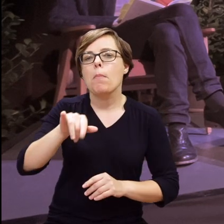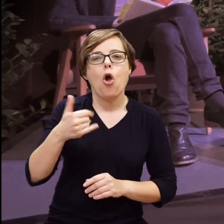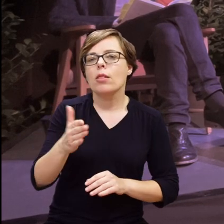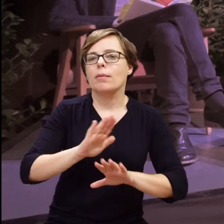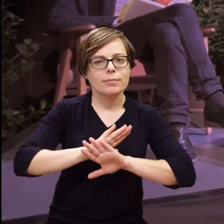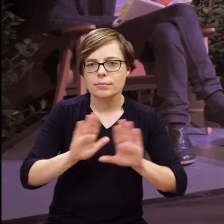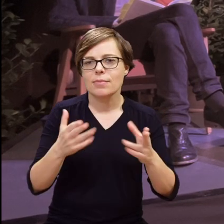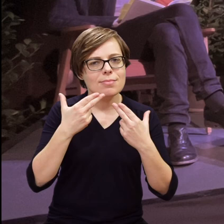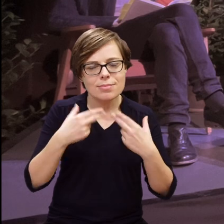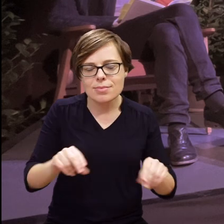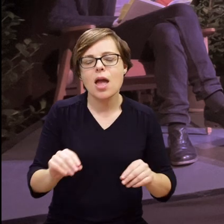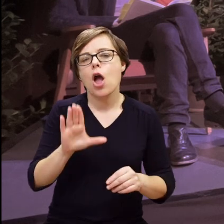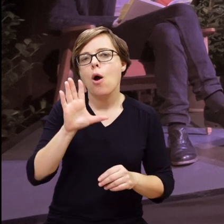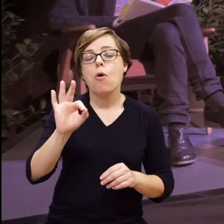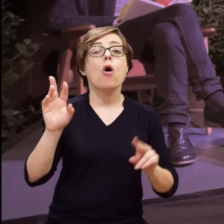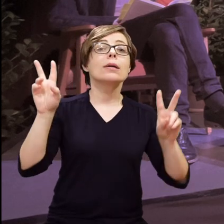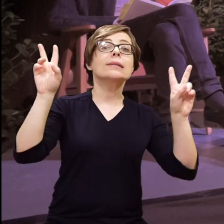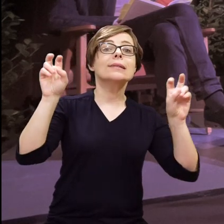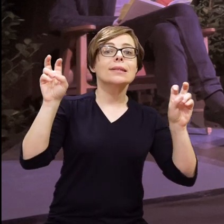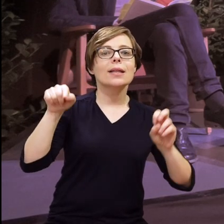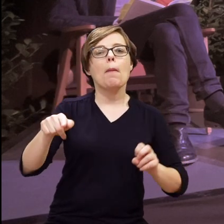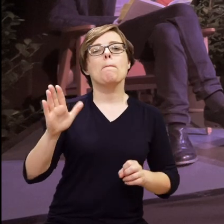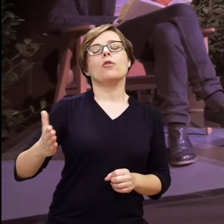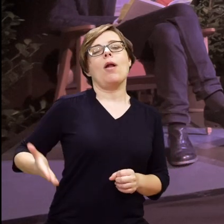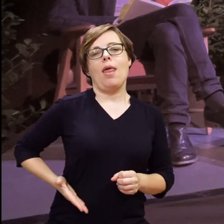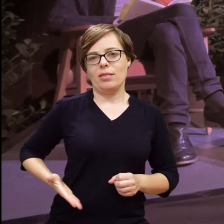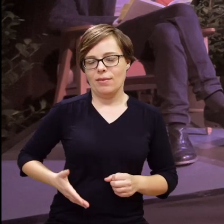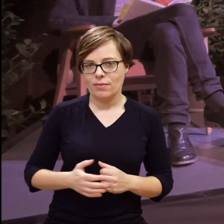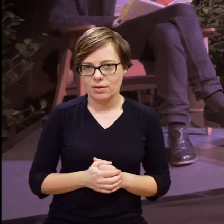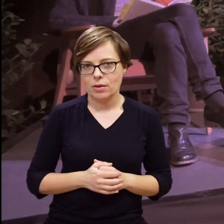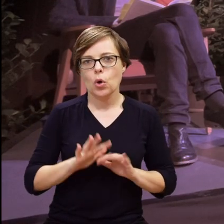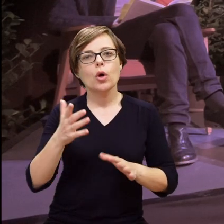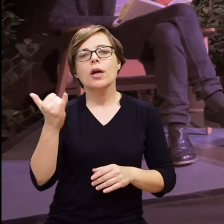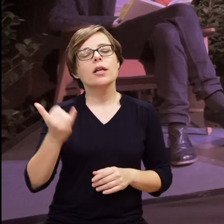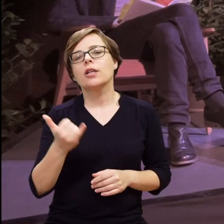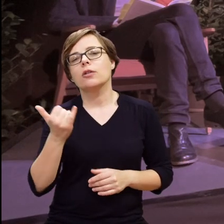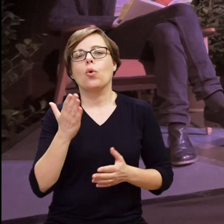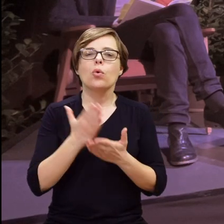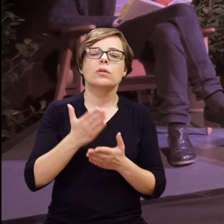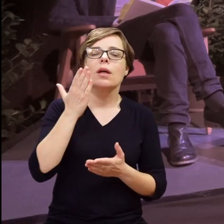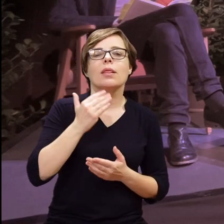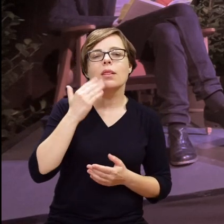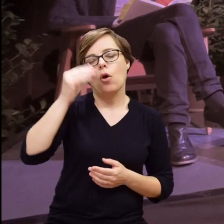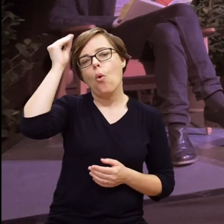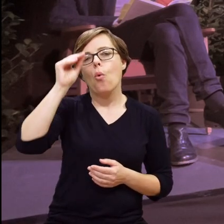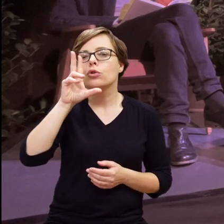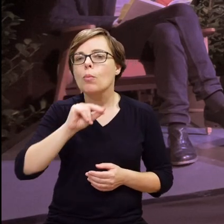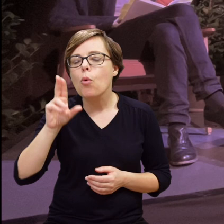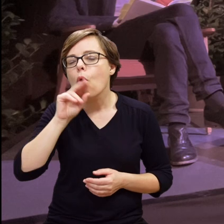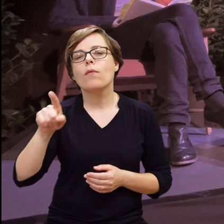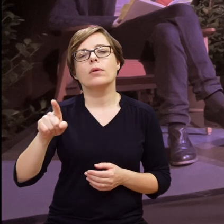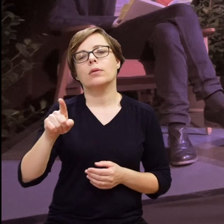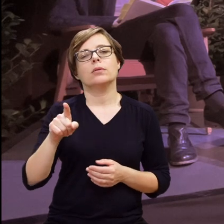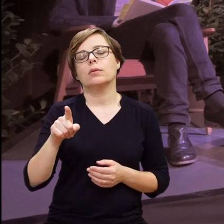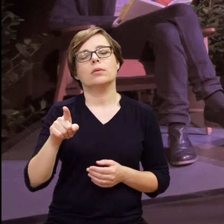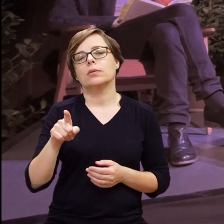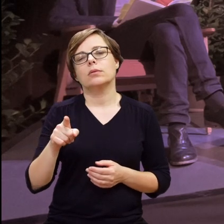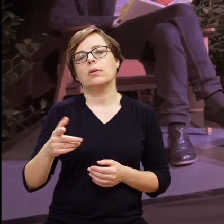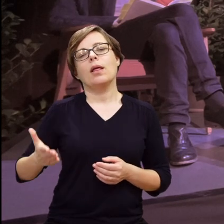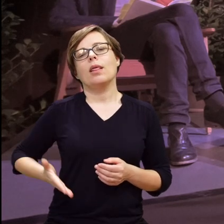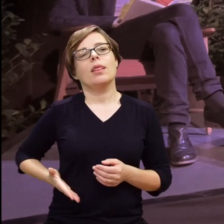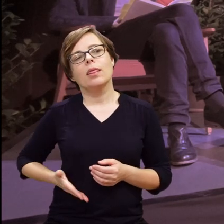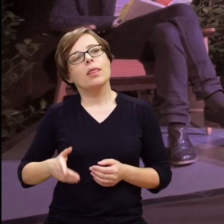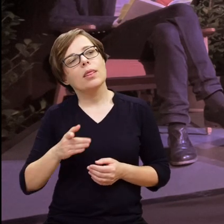uczyć języka migowego, polskiego języka migowego, bo tutaj cytat, bo to go rozleniwi, to sprawi, że dziecko nie będzie się chciało uczyć